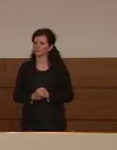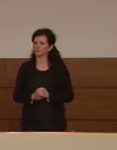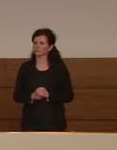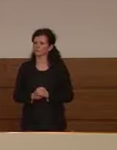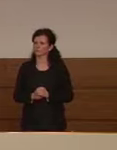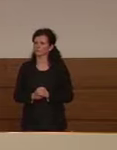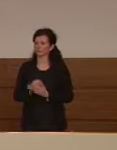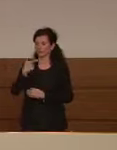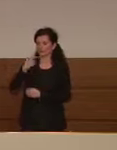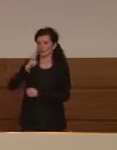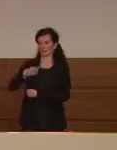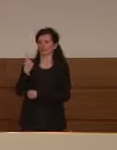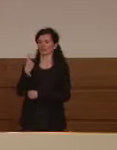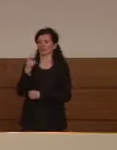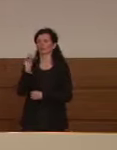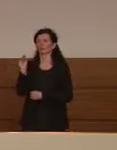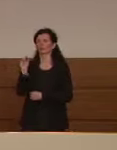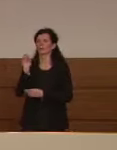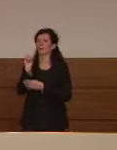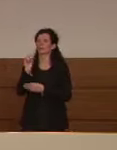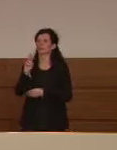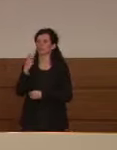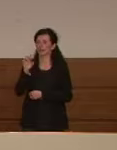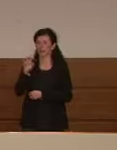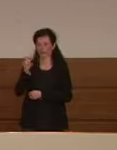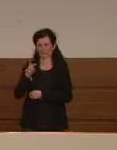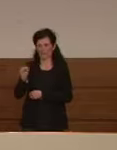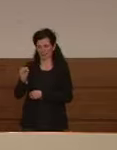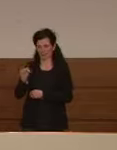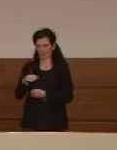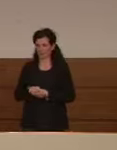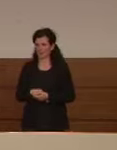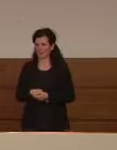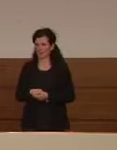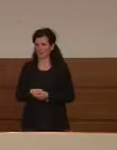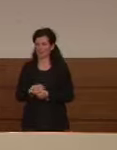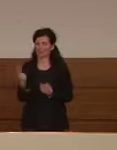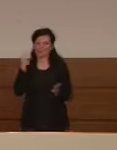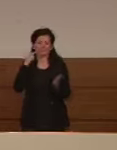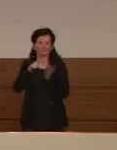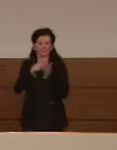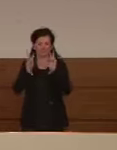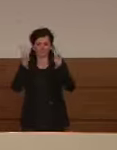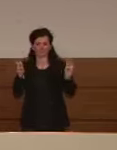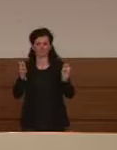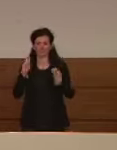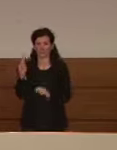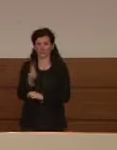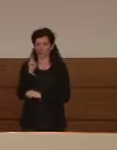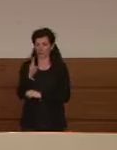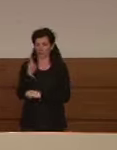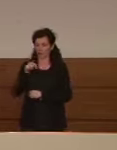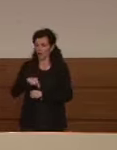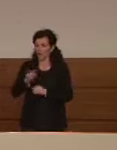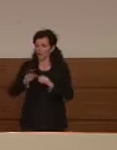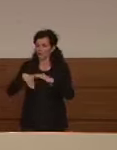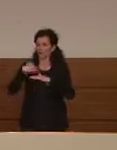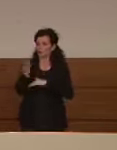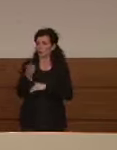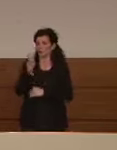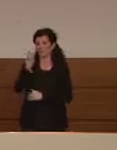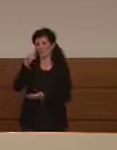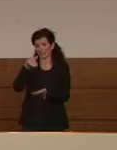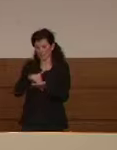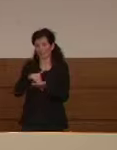Cardinaletti TG1 da domanda per il professor Rezza torniamo sui decessi oggi superiamo i 20.000 dall